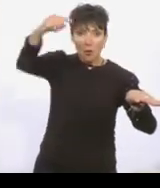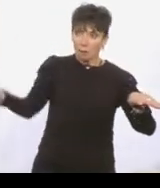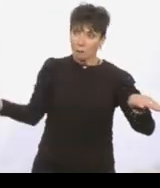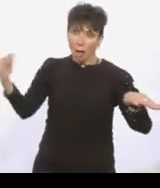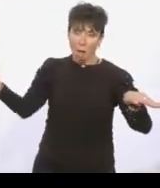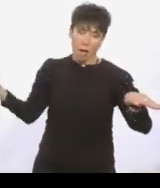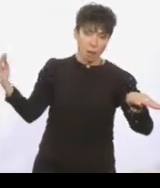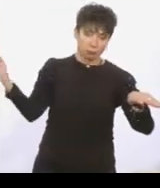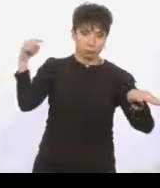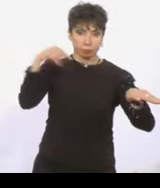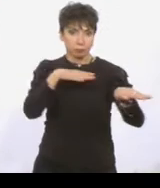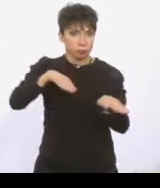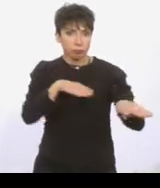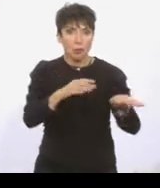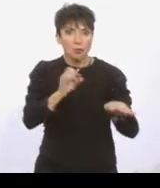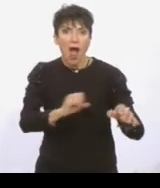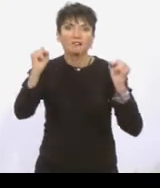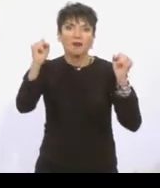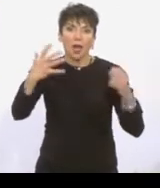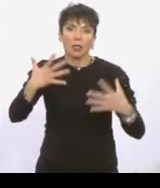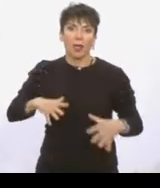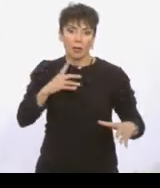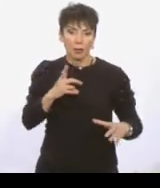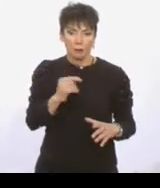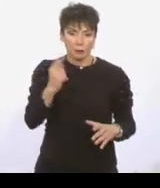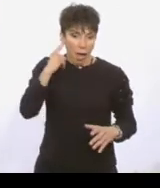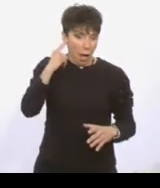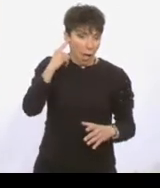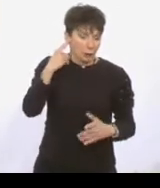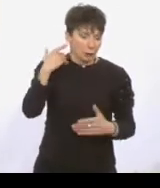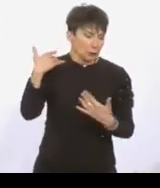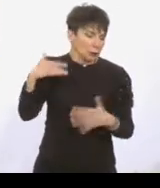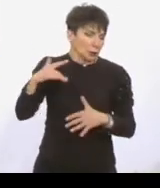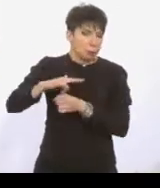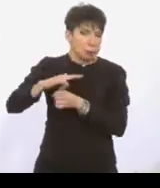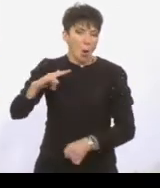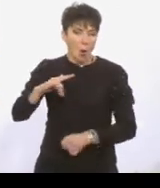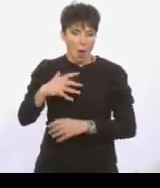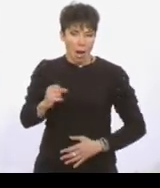προσπαθούν να κατευθυνθούν σε πιο ασφαλή μέρη. Ακούτε τους βομβαρδισμούς.